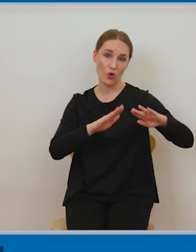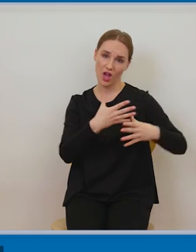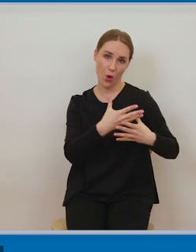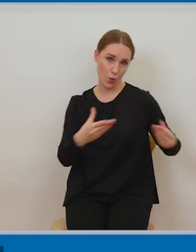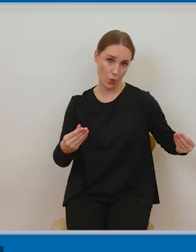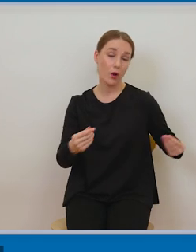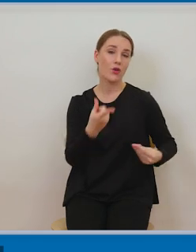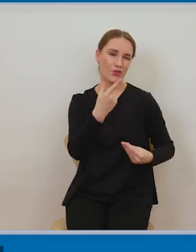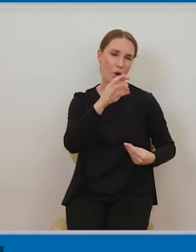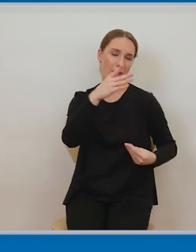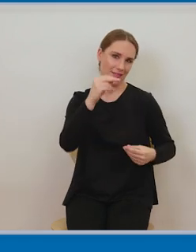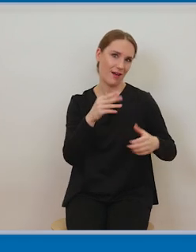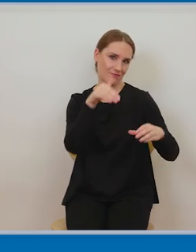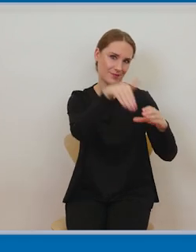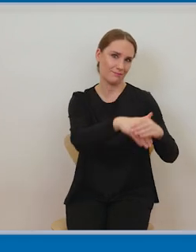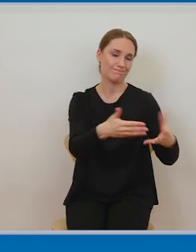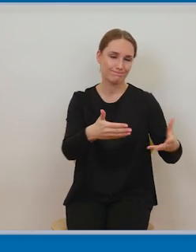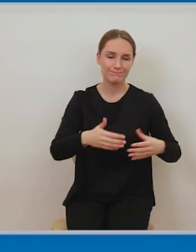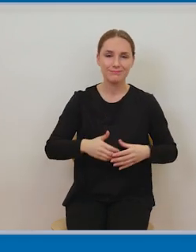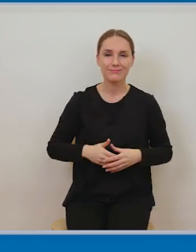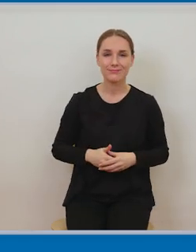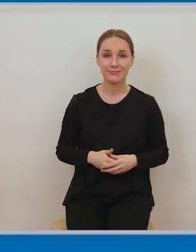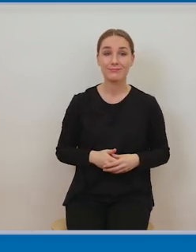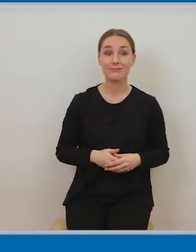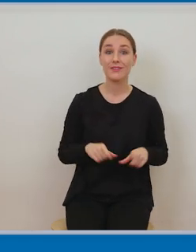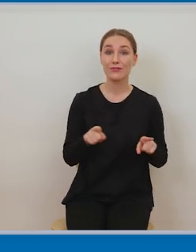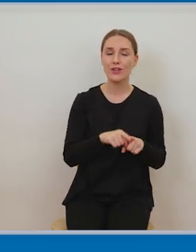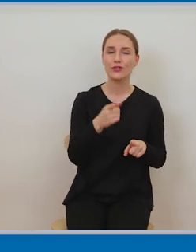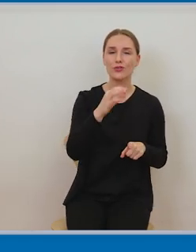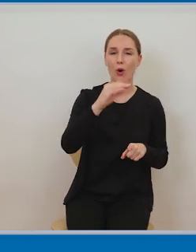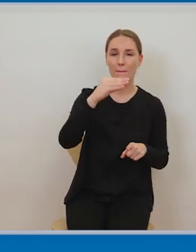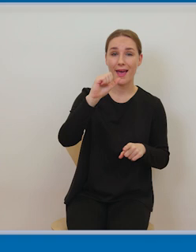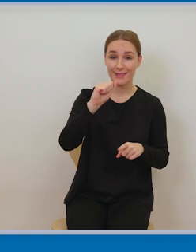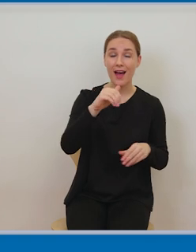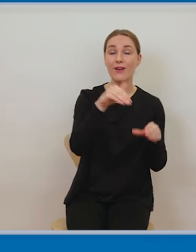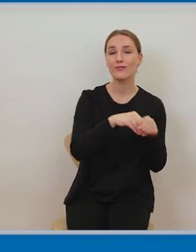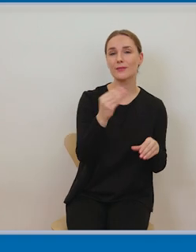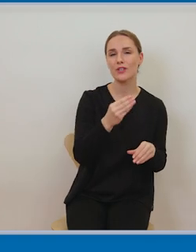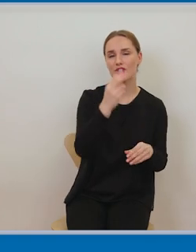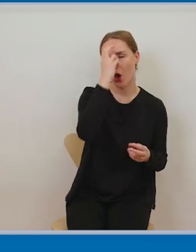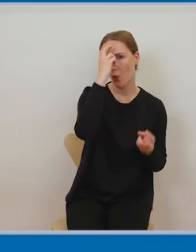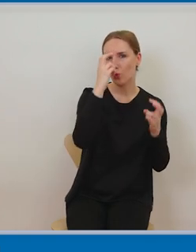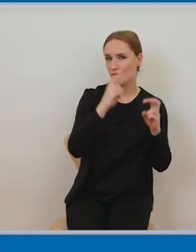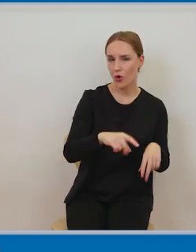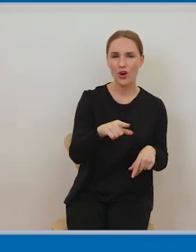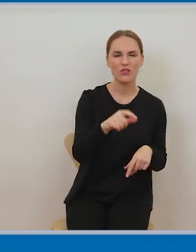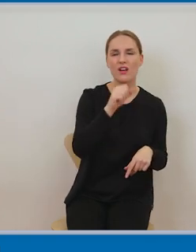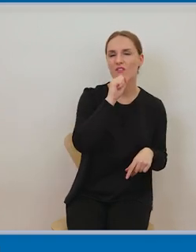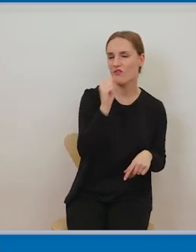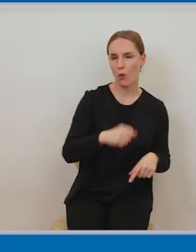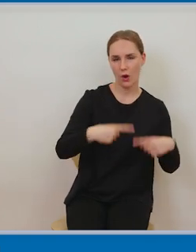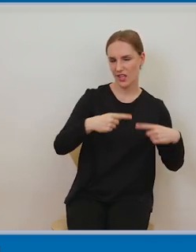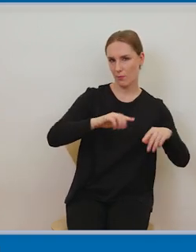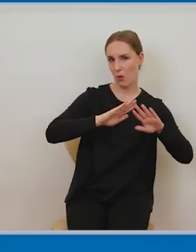No i wreszcie w domenie publicznej znajdują się takie utwory, które nigdy nie były chronione, ponieważ zostały